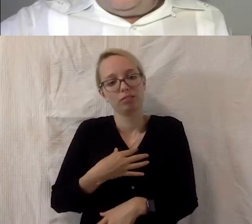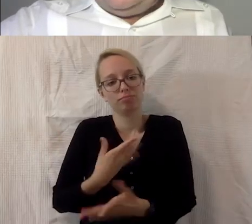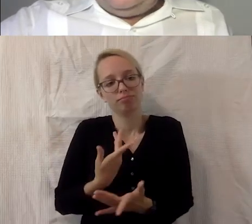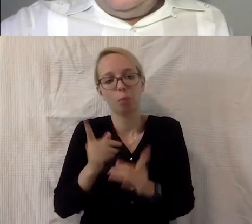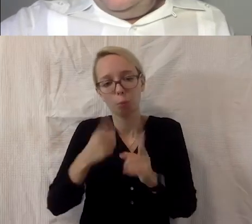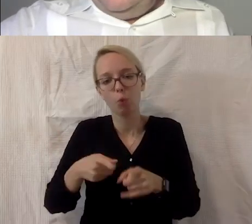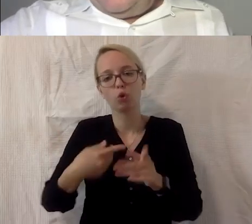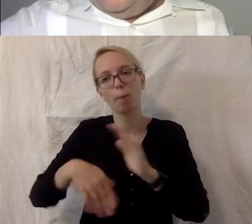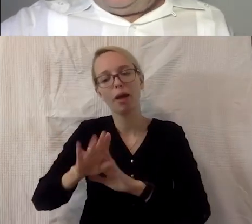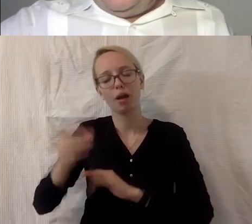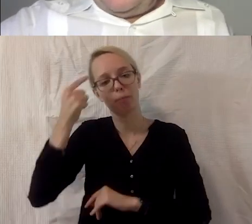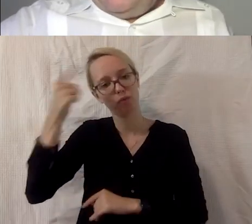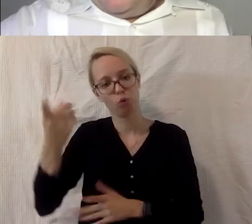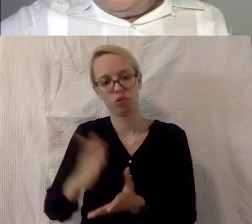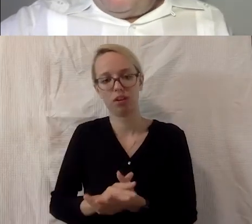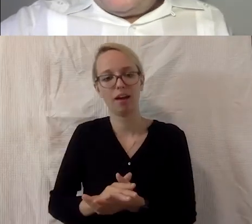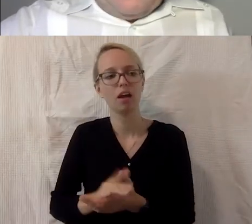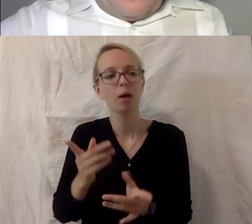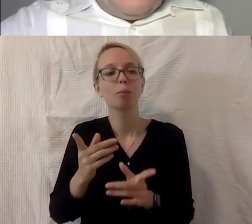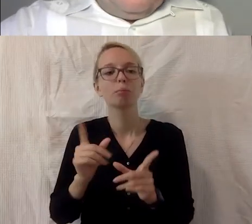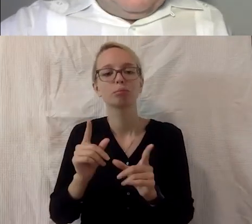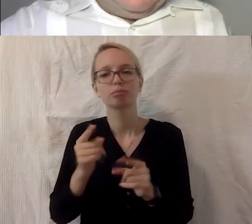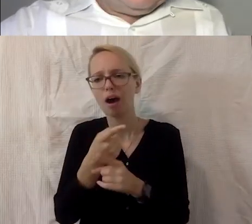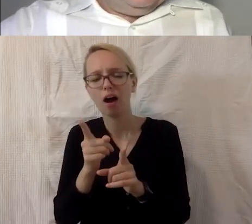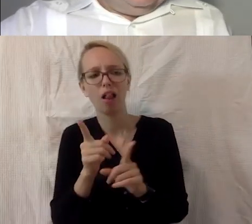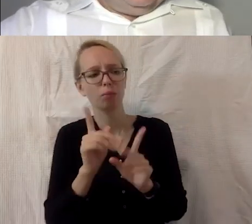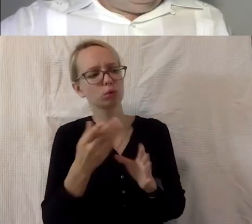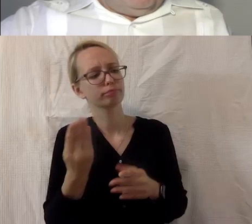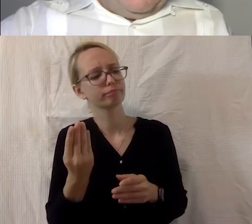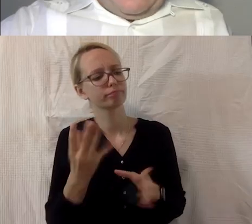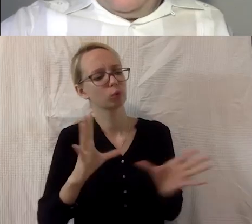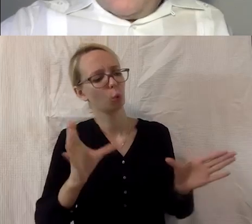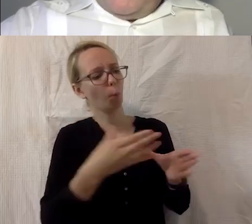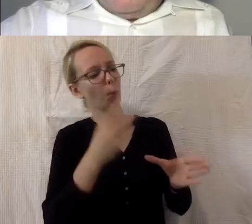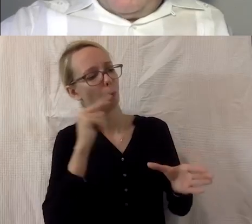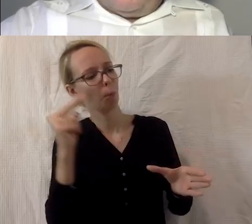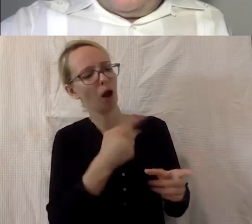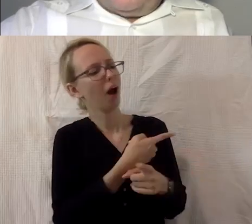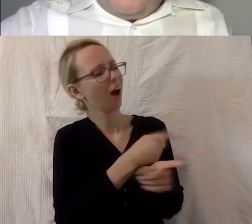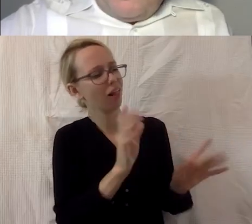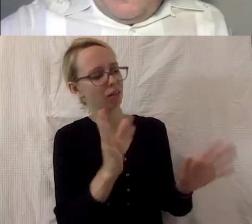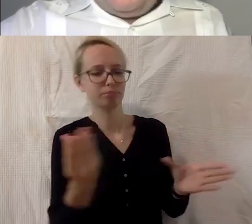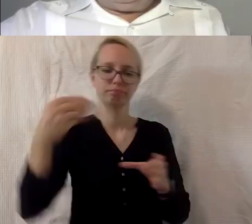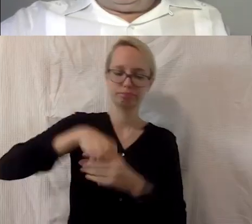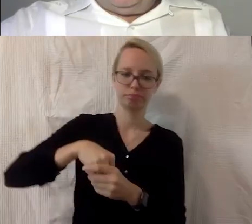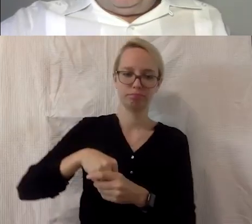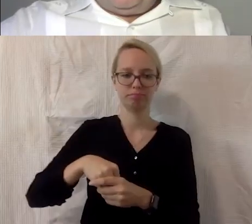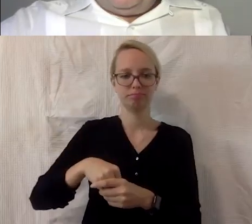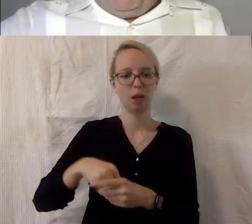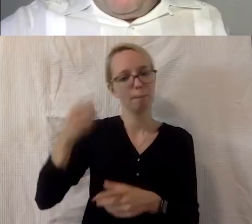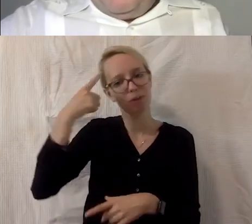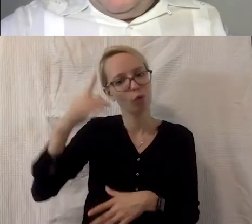Nutzerprofil genutzt werden kann. Aber das ist auf einem sehr, sehr guten Weg. noch mal Anreiz würde schaffen. Das muss natürlich eben